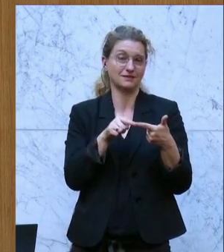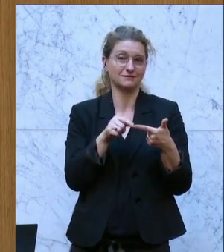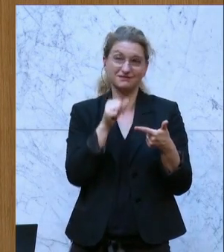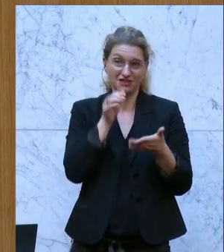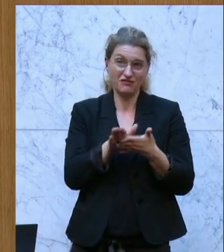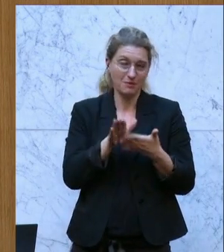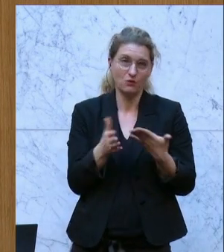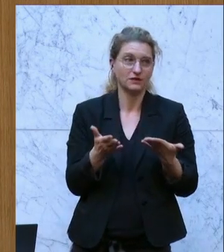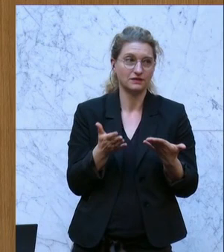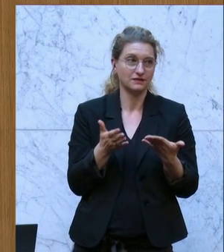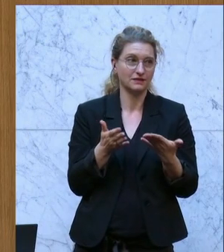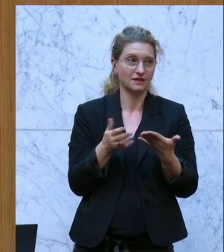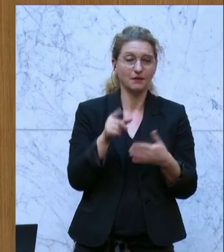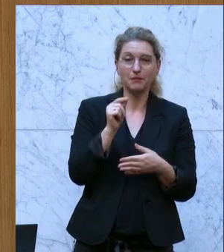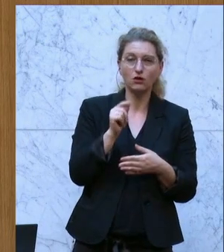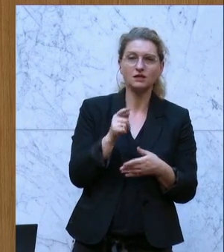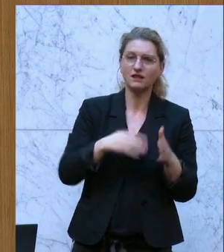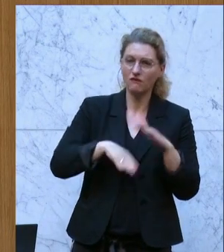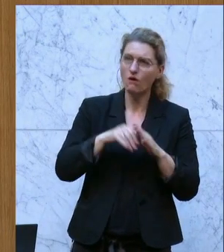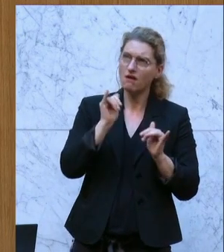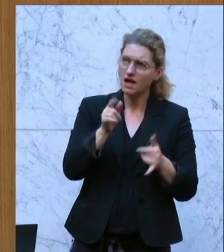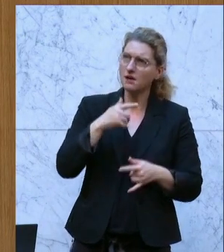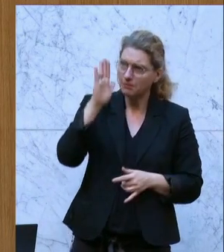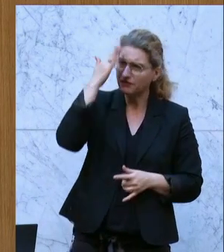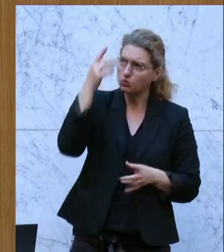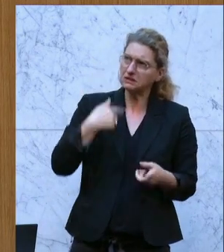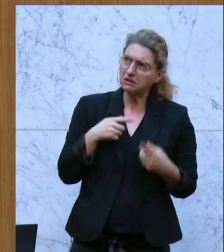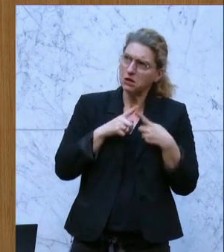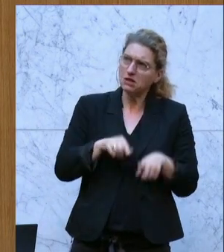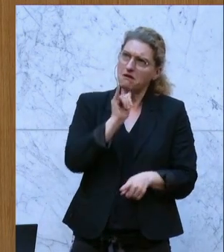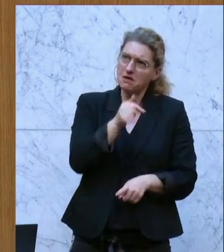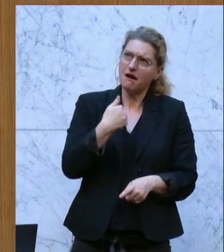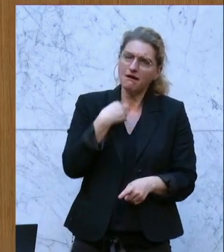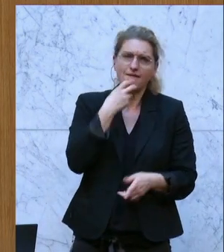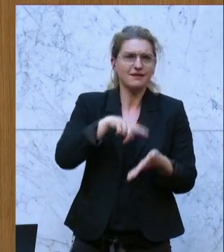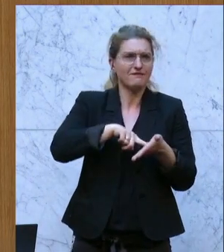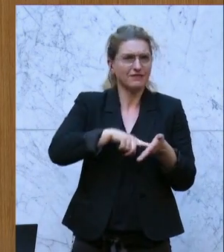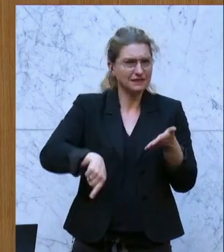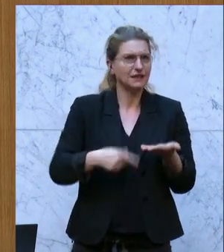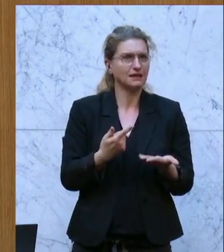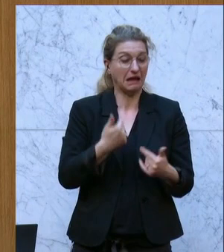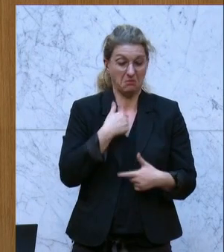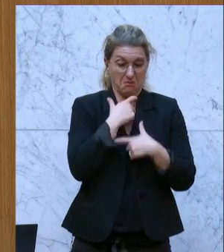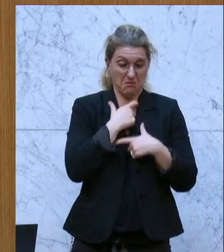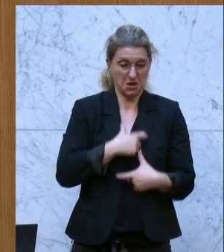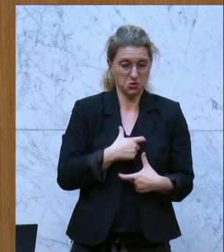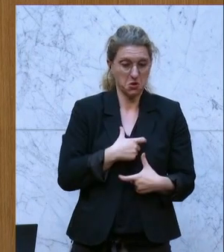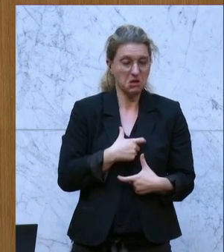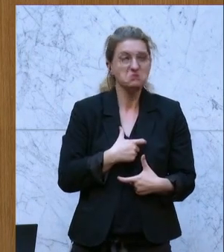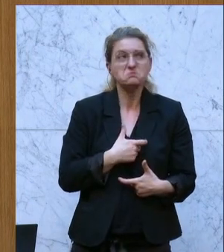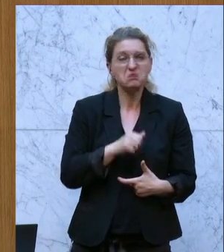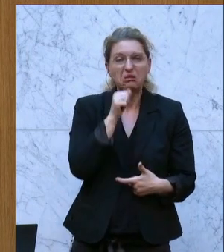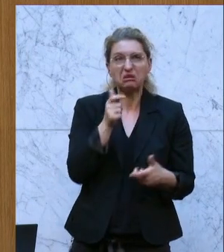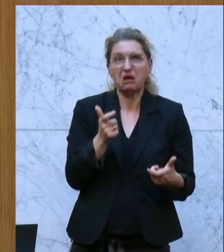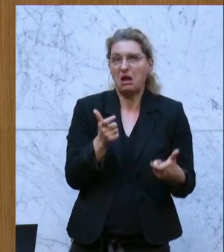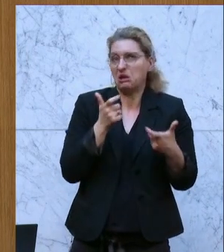Nämlich die im vollen Bewusstsein zu entscheiden, ich verzichte auf Energie, die mir persönlich keine Einschränkung bringt, aber